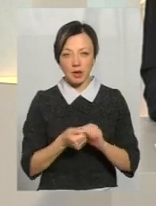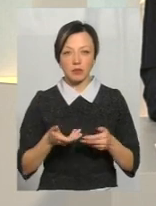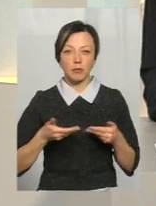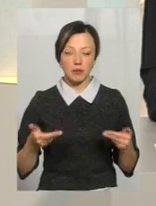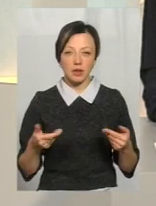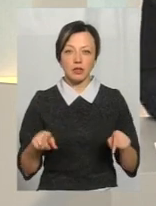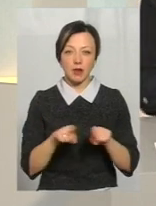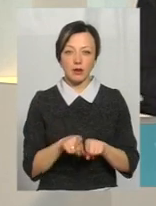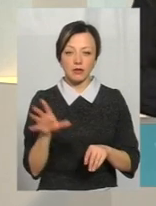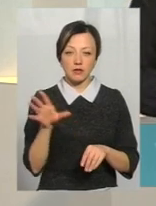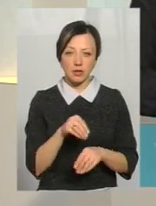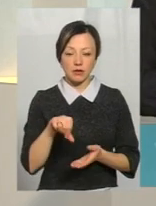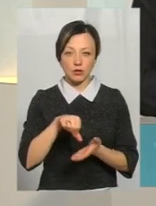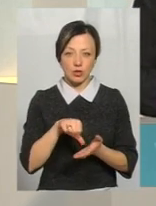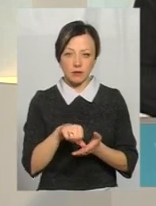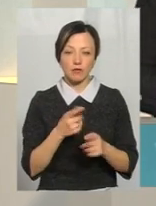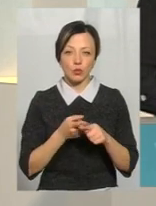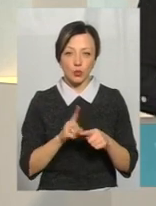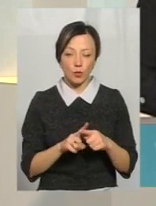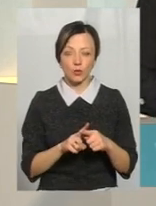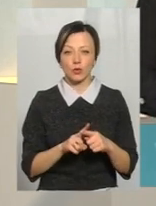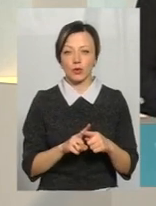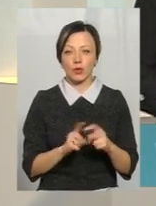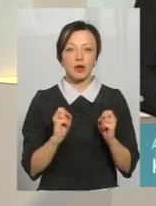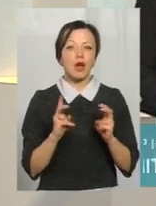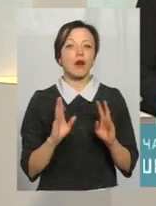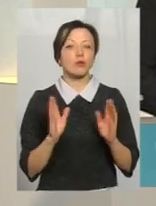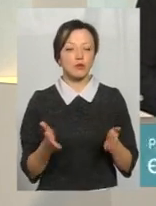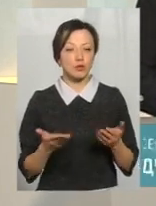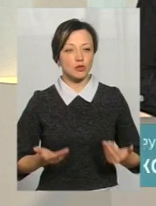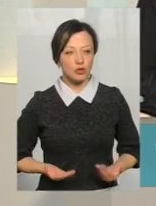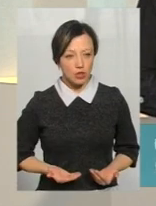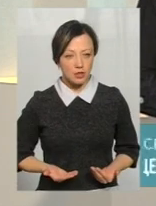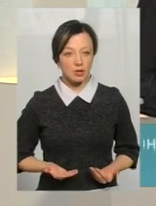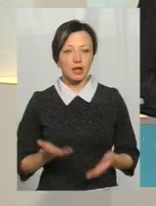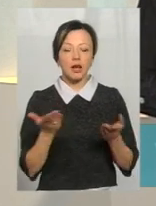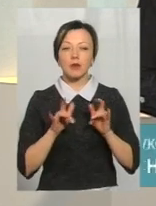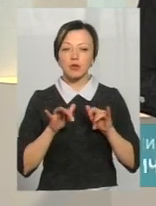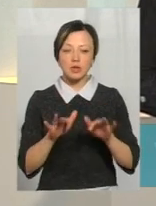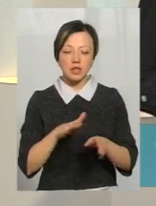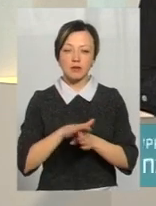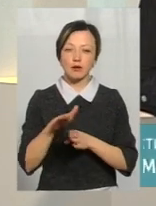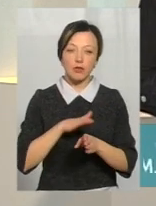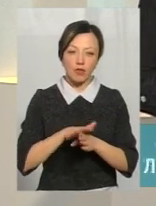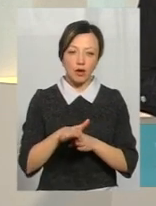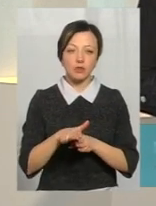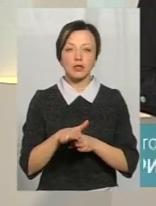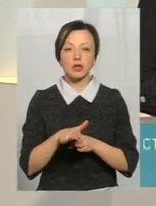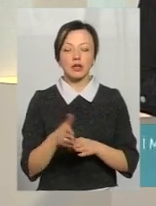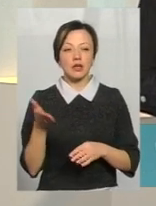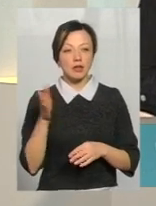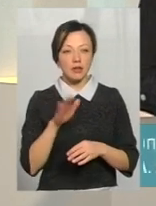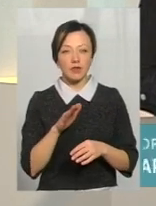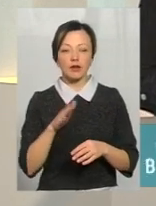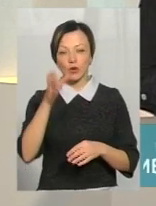ми також всі приймаємо участь у тому, як ми будемо жити і які процеси будуть відбуватися. Тому давайте